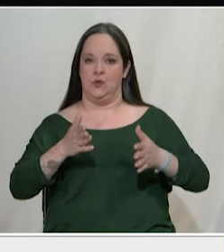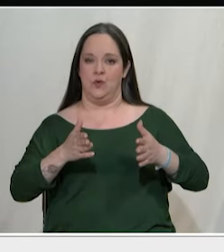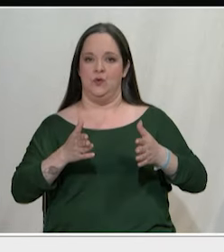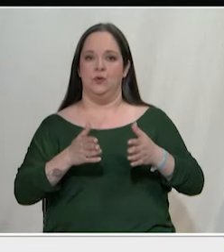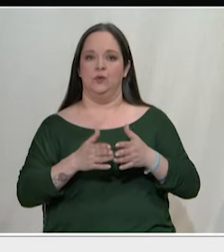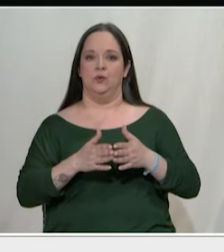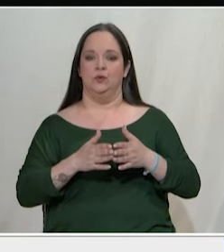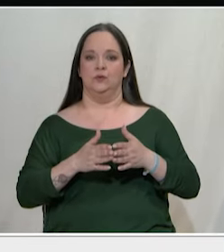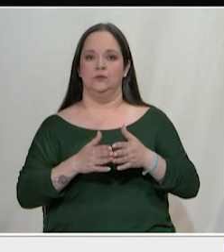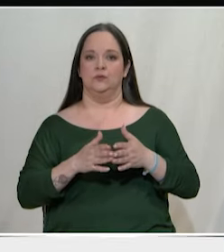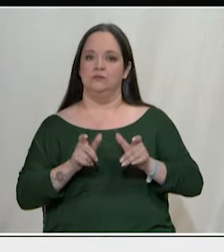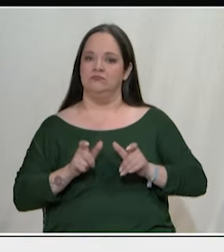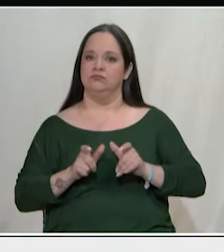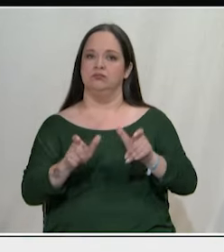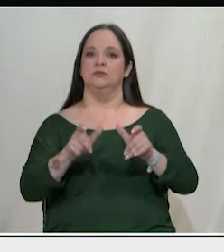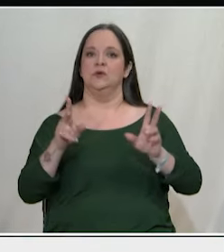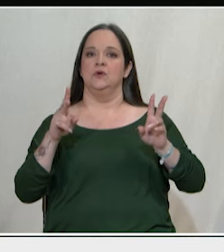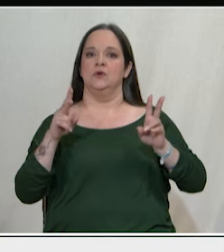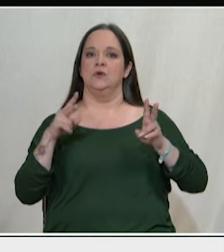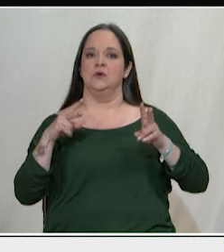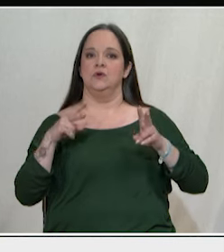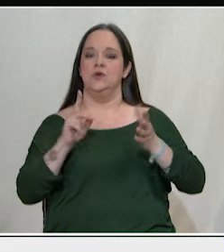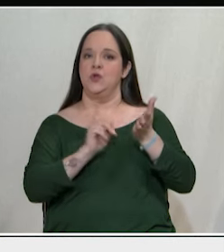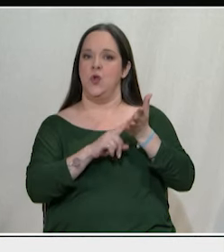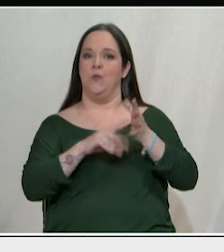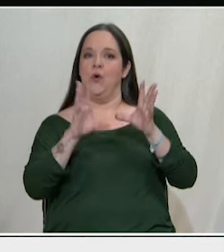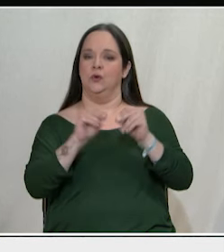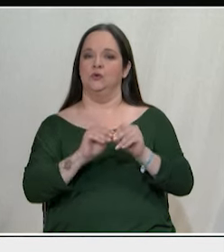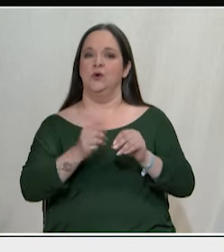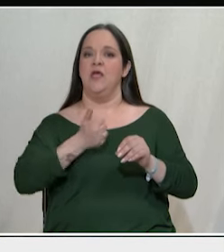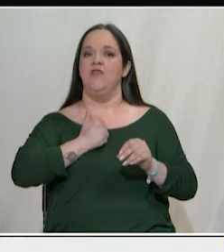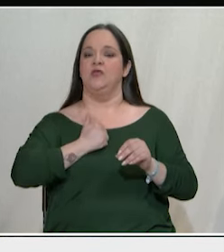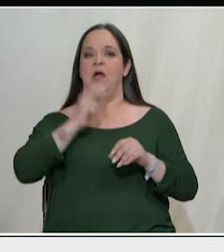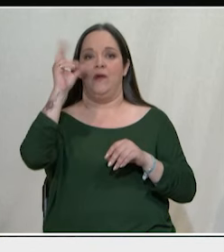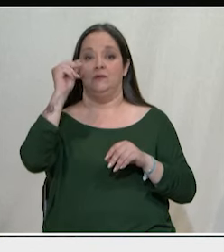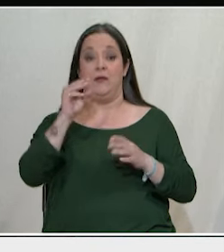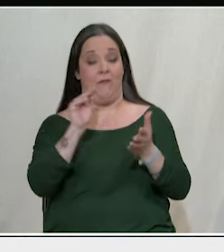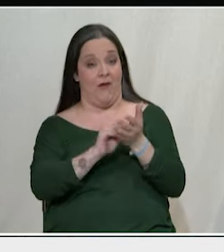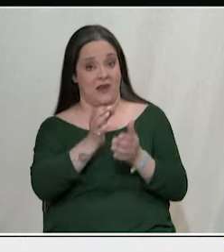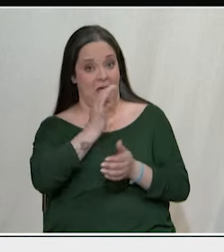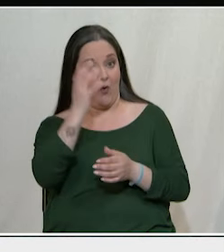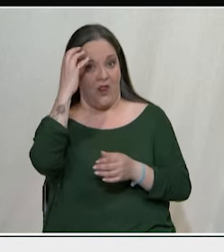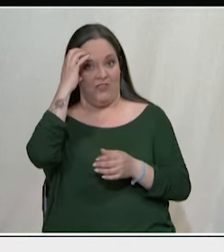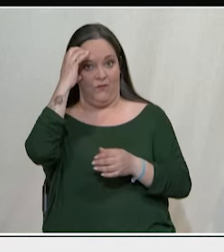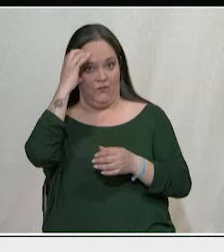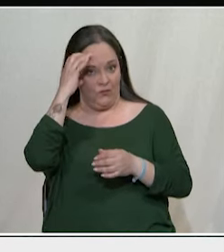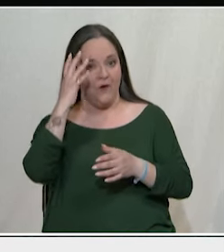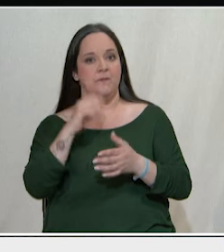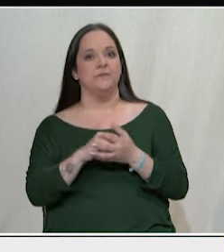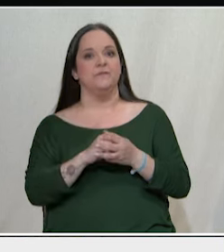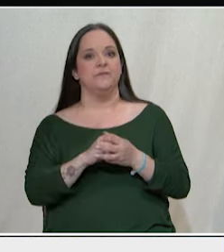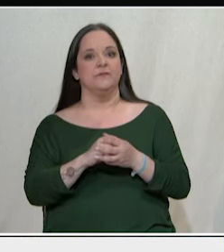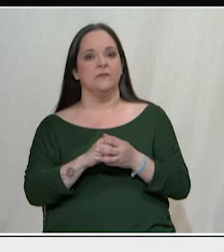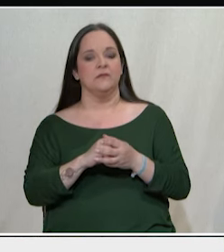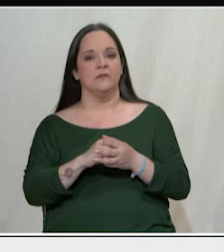ενάντια στο νόμο για τα ιδιωτικά πανεπιστήμια που να θυμίσουμε το ξαναλέω ήταν ένας πλήρως